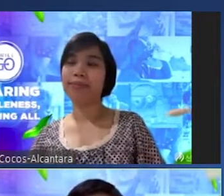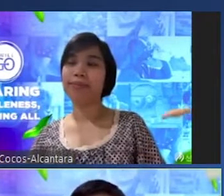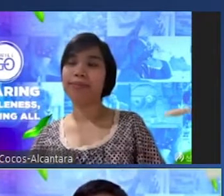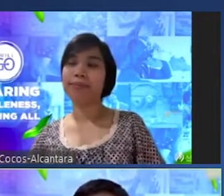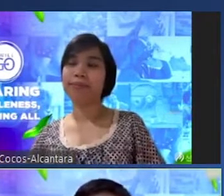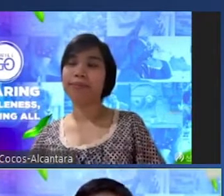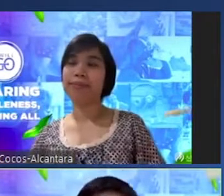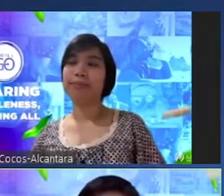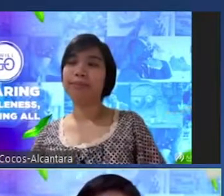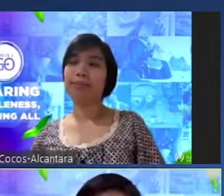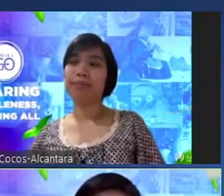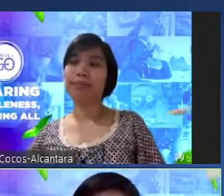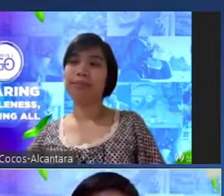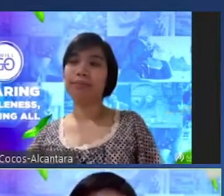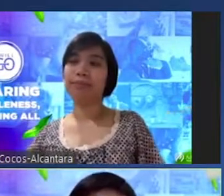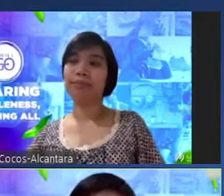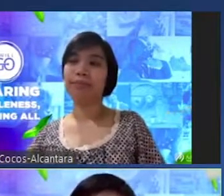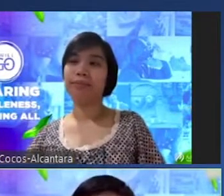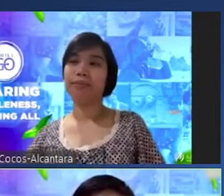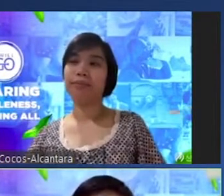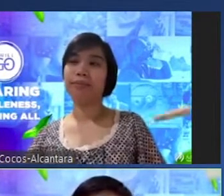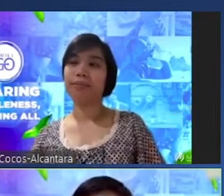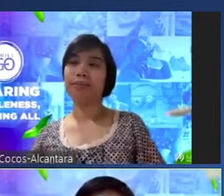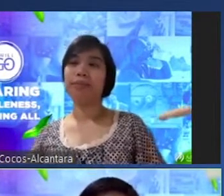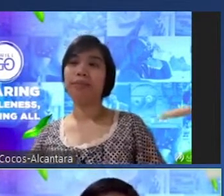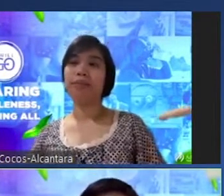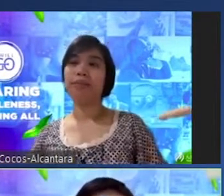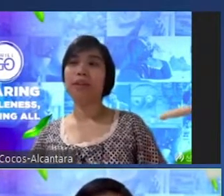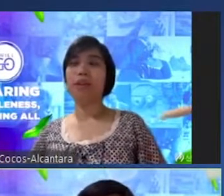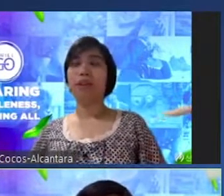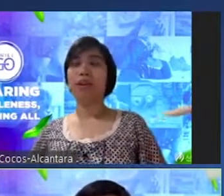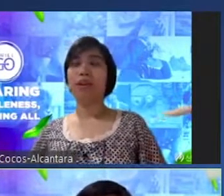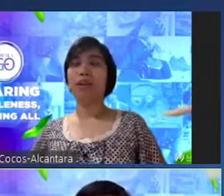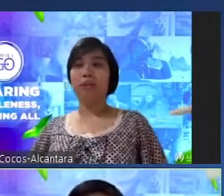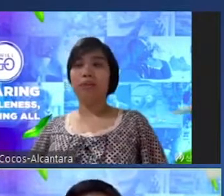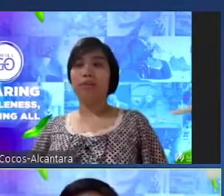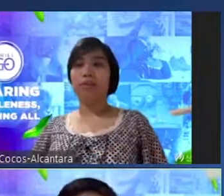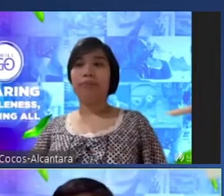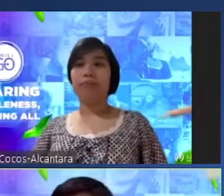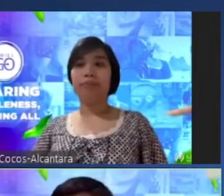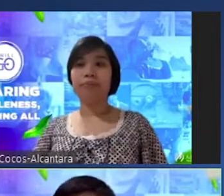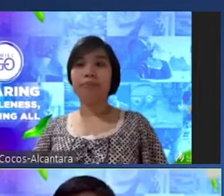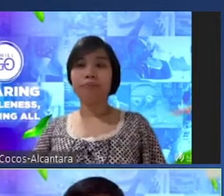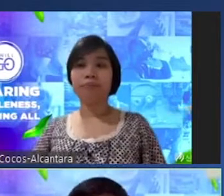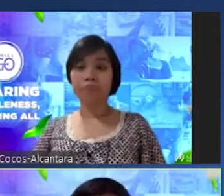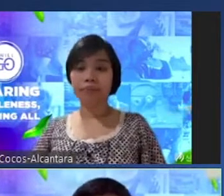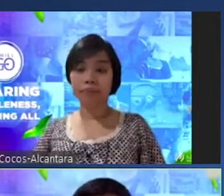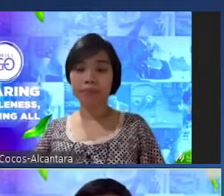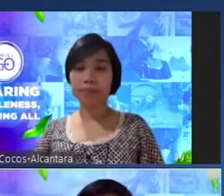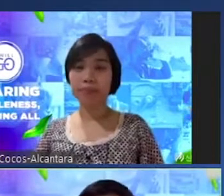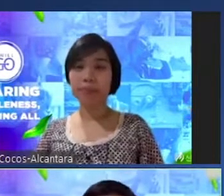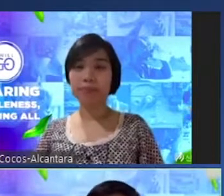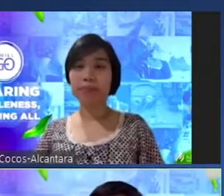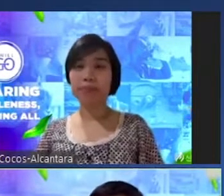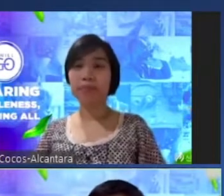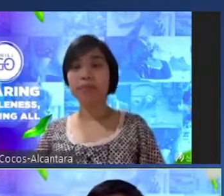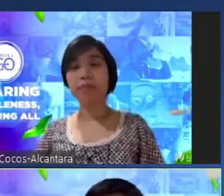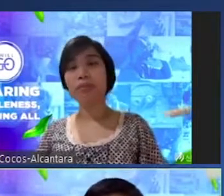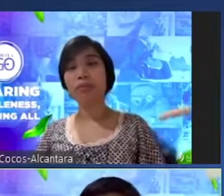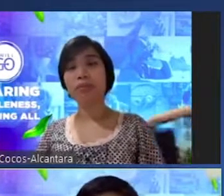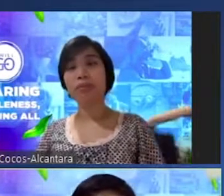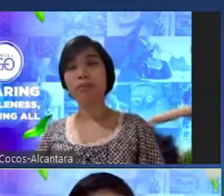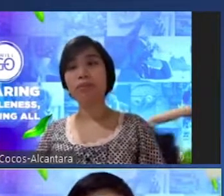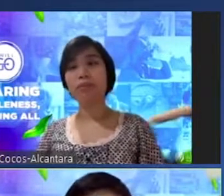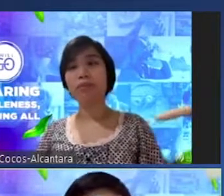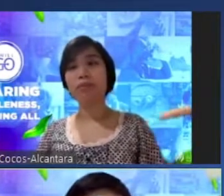na meron isang Diyos na kaya magpagaling ng kahit anumang sakit so kung meron tayong